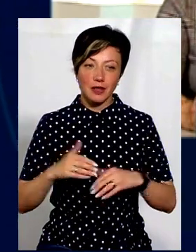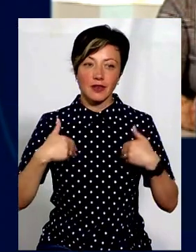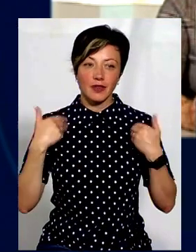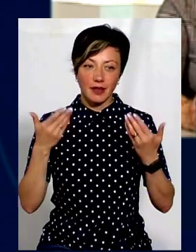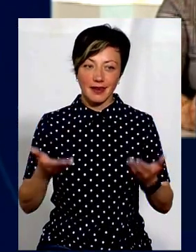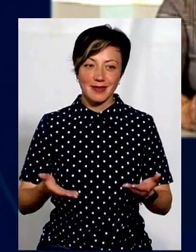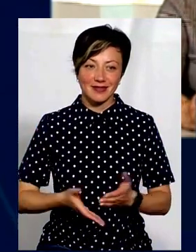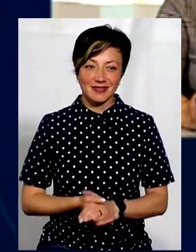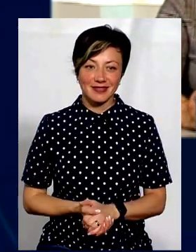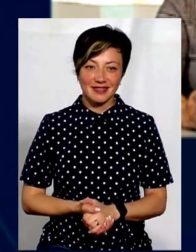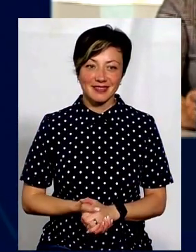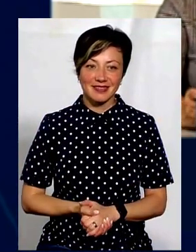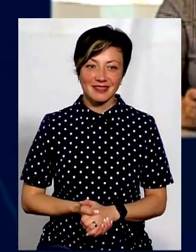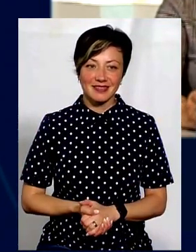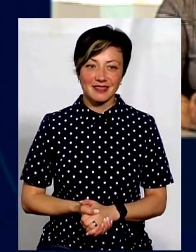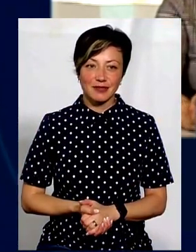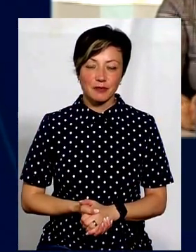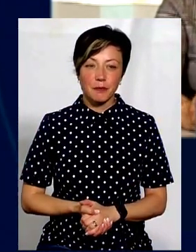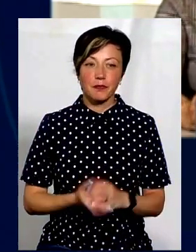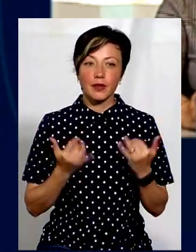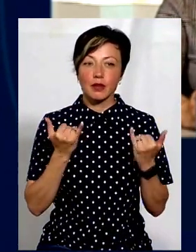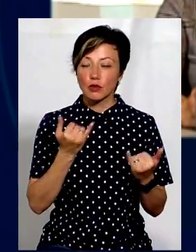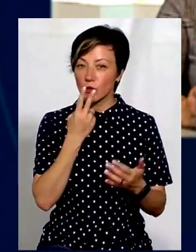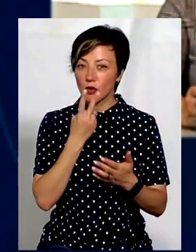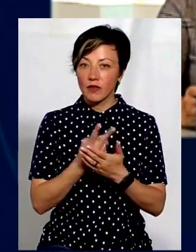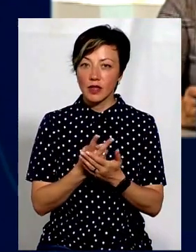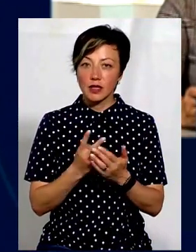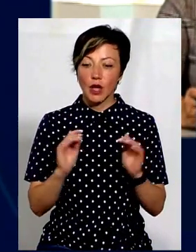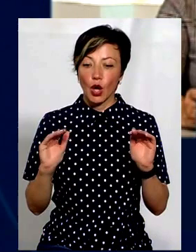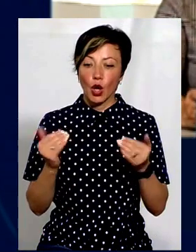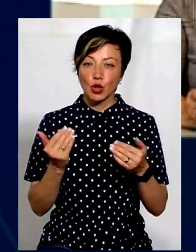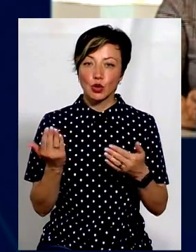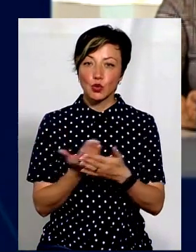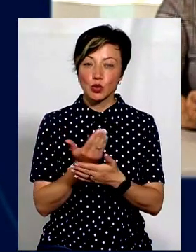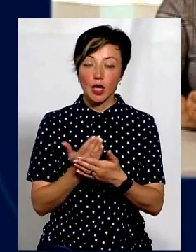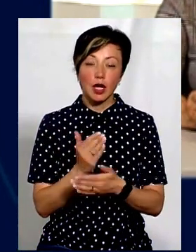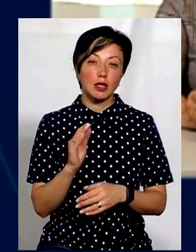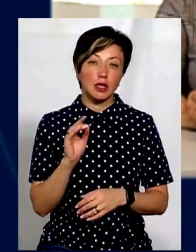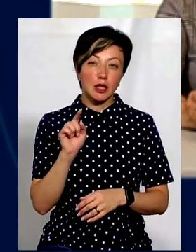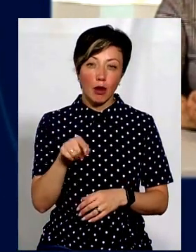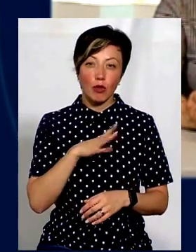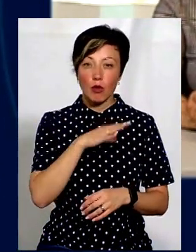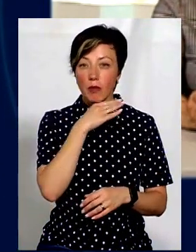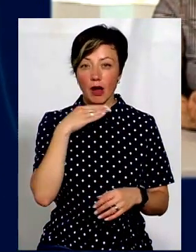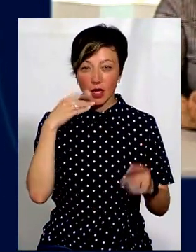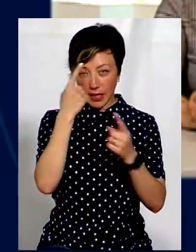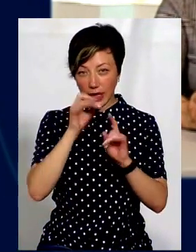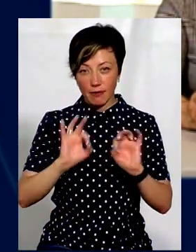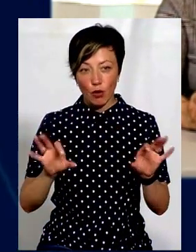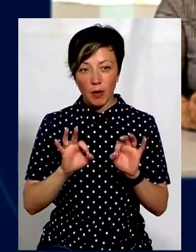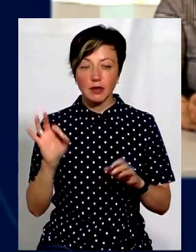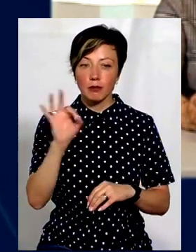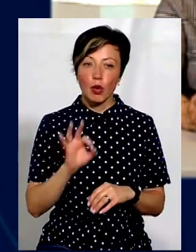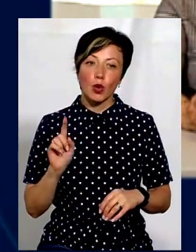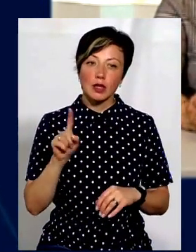вітання моє вам. Ми щойно переглянули сюжет, і там вже було багато інформації